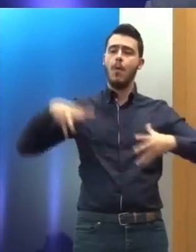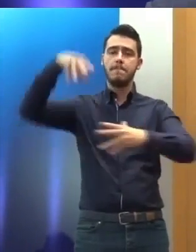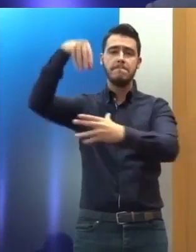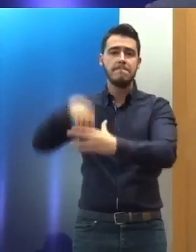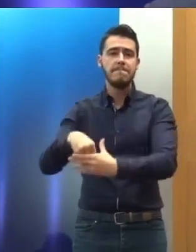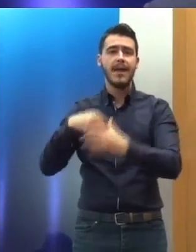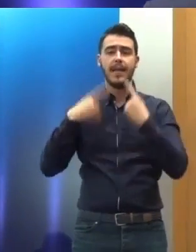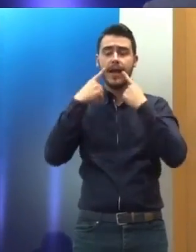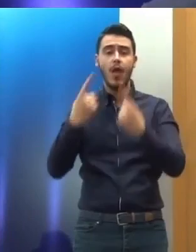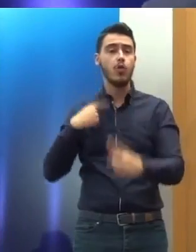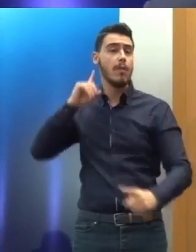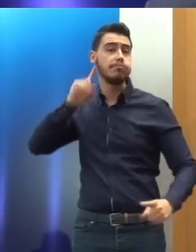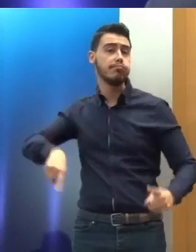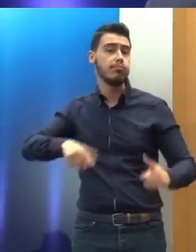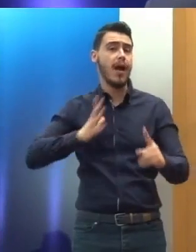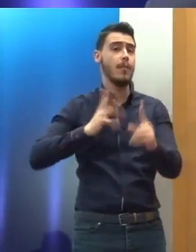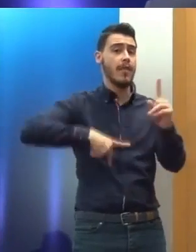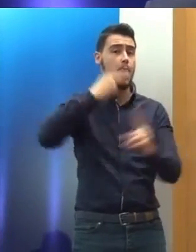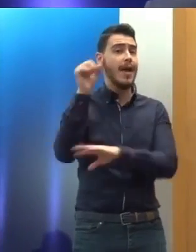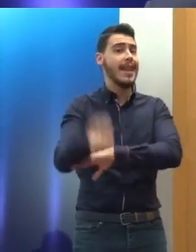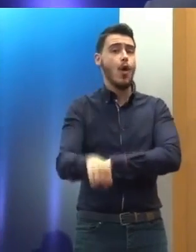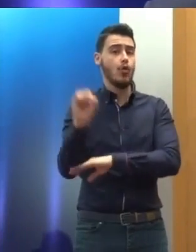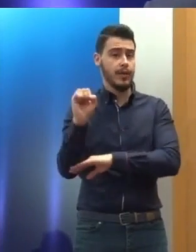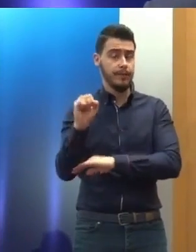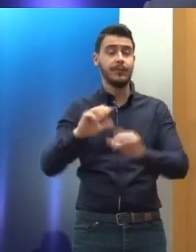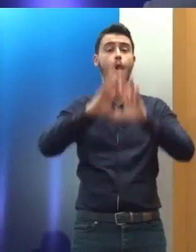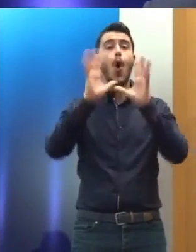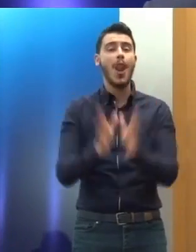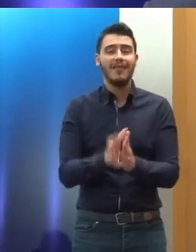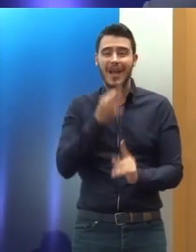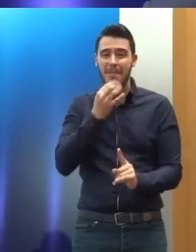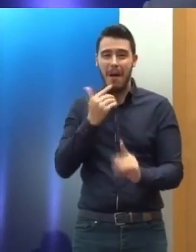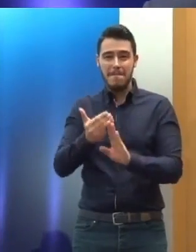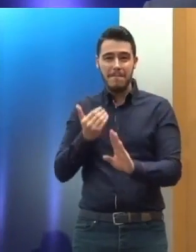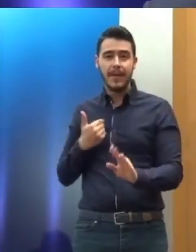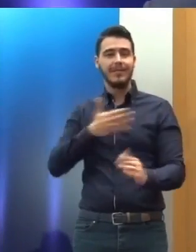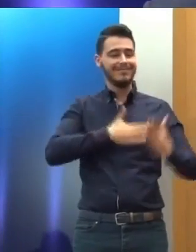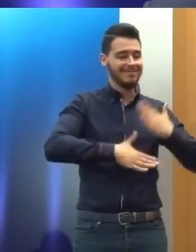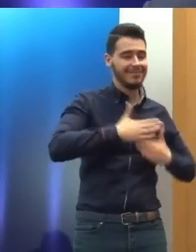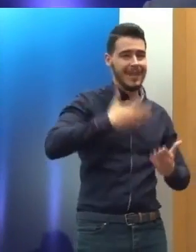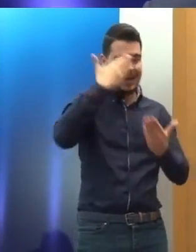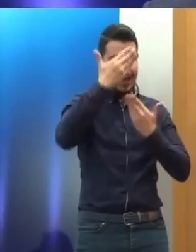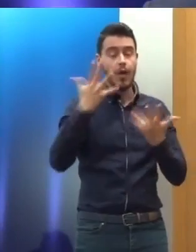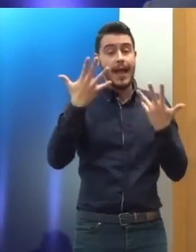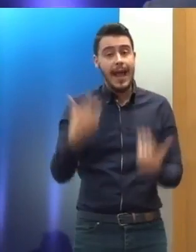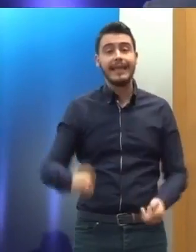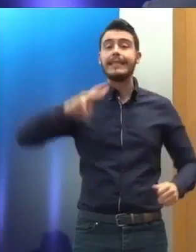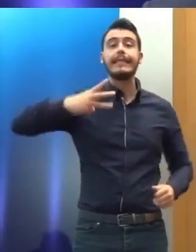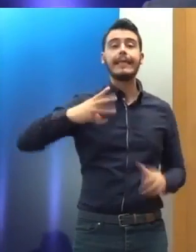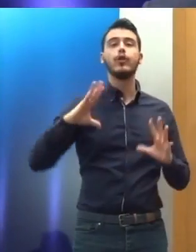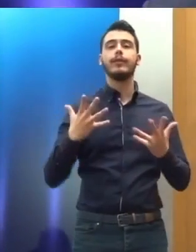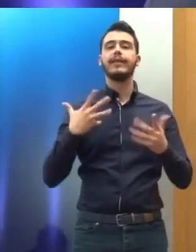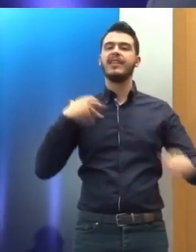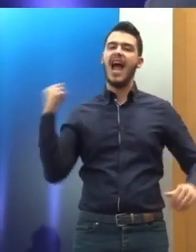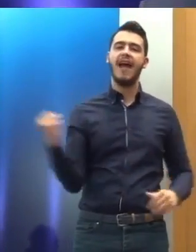υπήρξε παραβίαση ή όχι. Αυτή λοιπόν η συμπάθεια και η κατανόηση συνοδεύτηκε και από μια πολύ αυστηρή κριτική. Βεβαίως δεν μας παίρνει ο